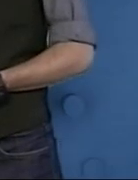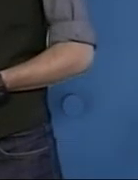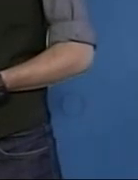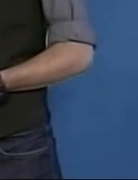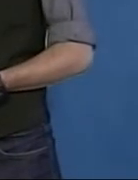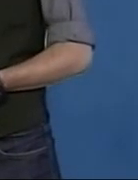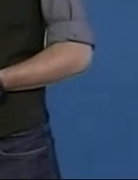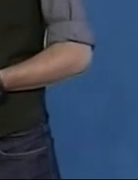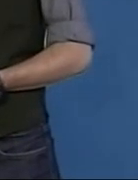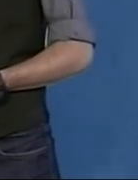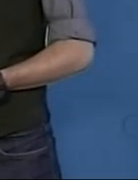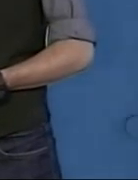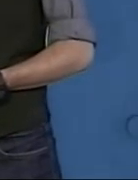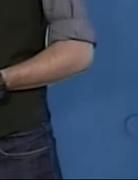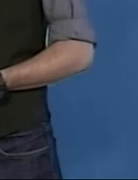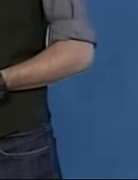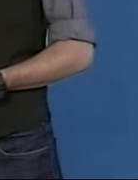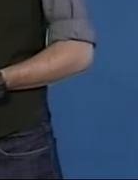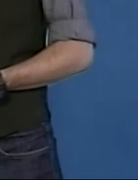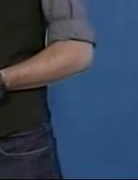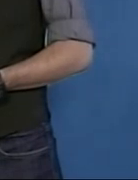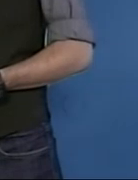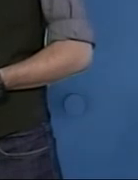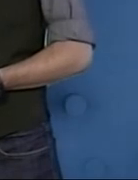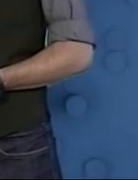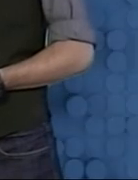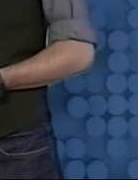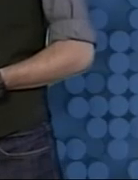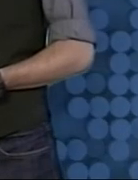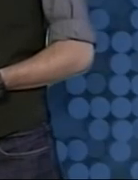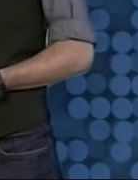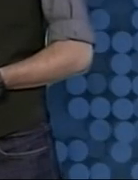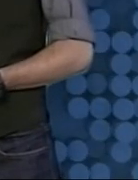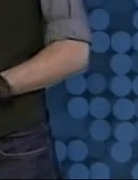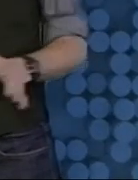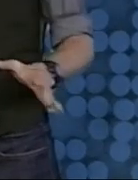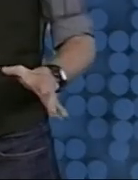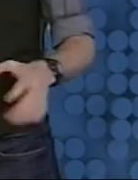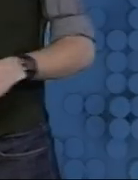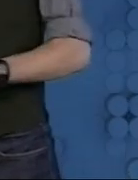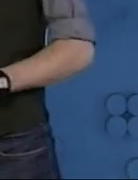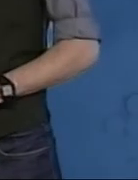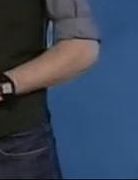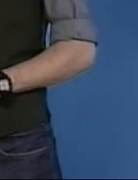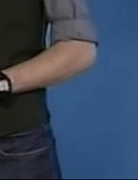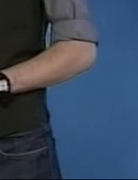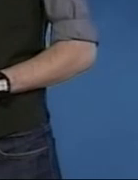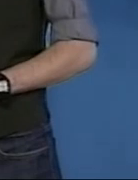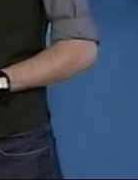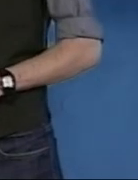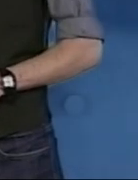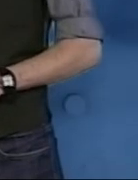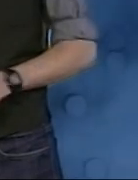короткочасний дощ та гроза. Вітер північно-східний – 5-10 метрів за секунду. По області температура вночі